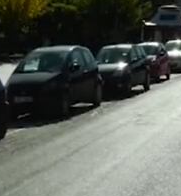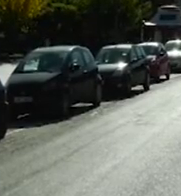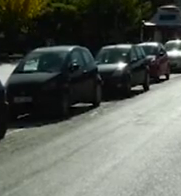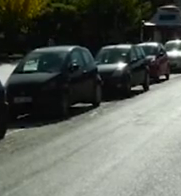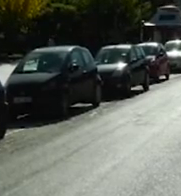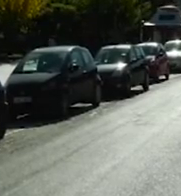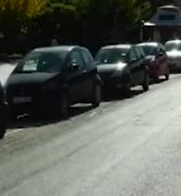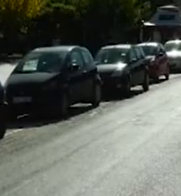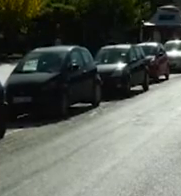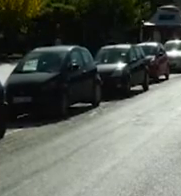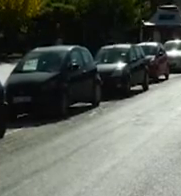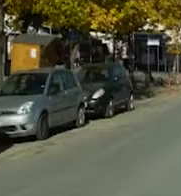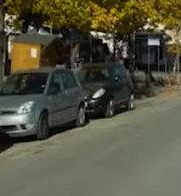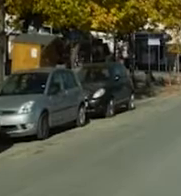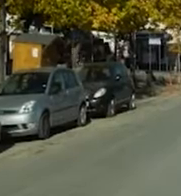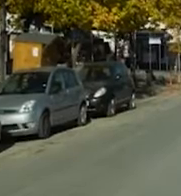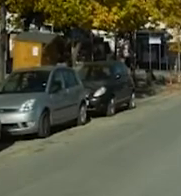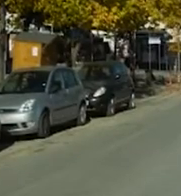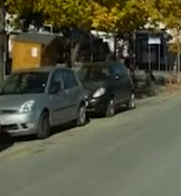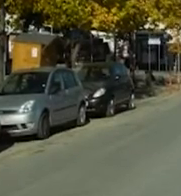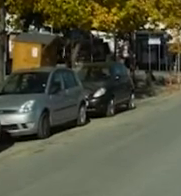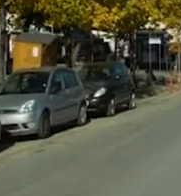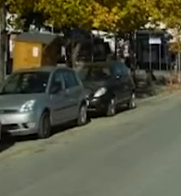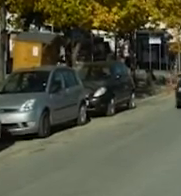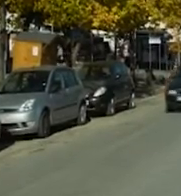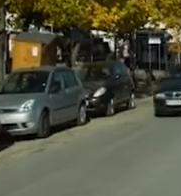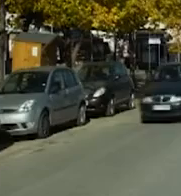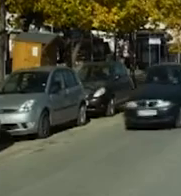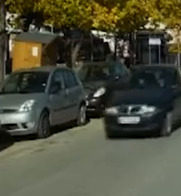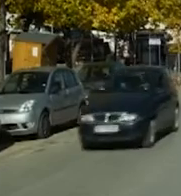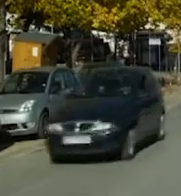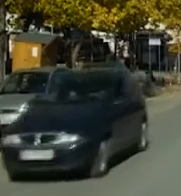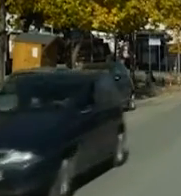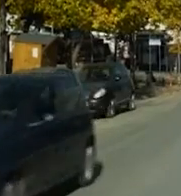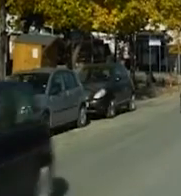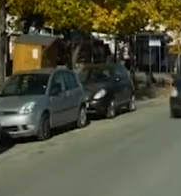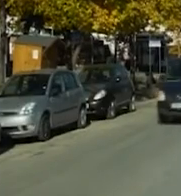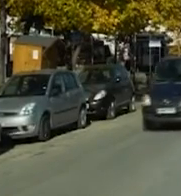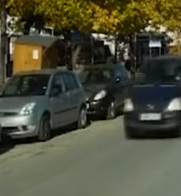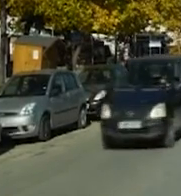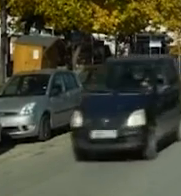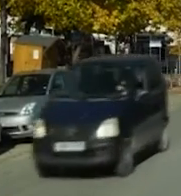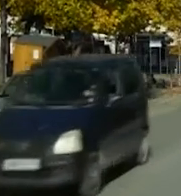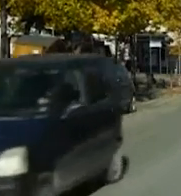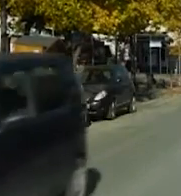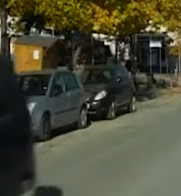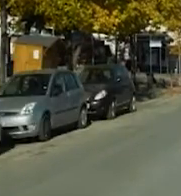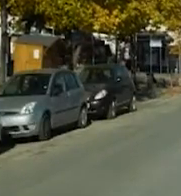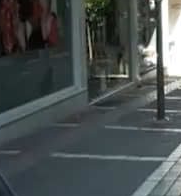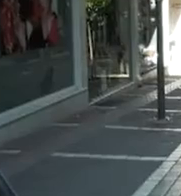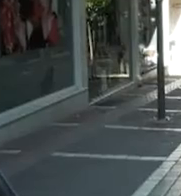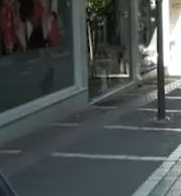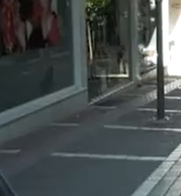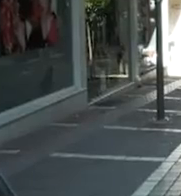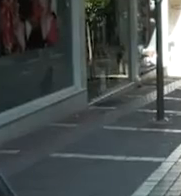εννέα μόλις νέες διαγνώσεις το τελευταίο 24ωρο, ενώ σε ό,τι αφορά τις υπόλοιπες περιφερειακές ενότητες της Ιππήρου, πέντε